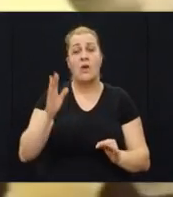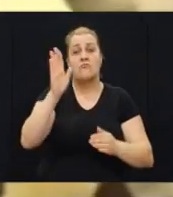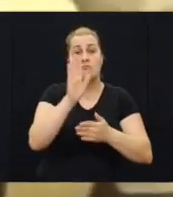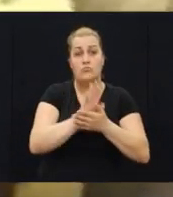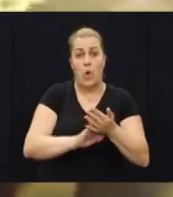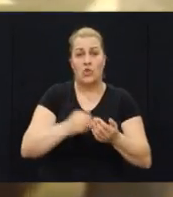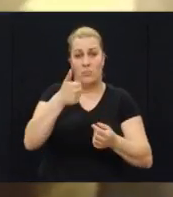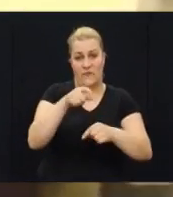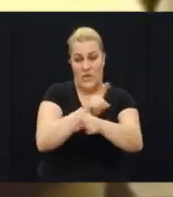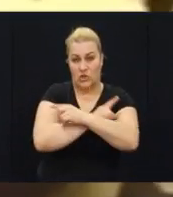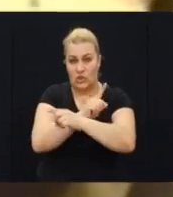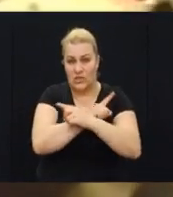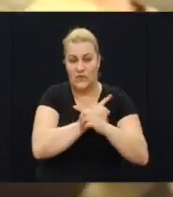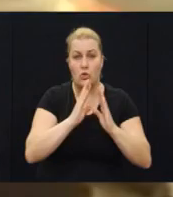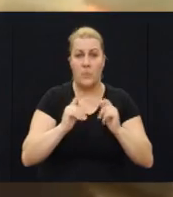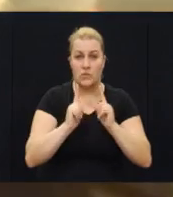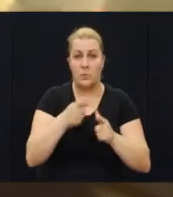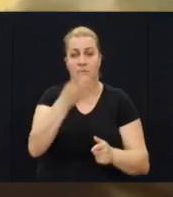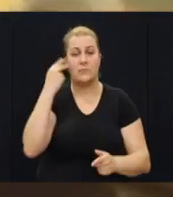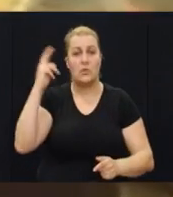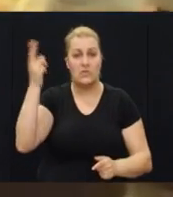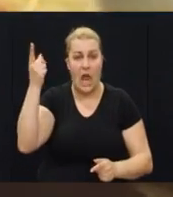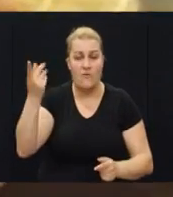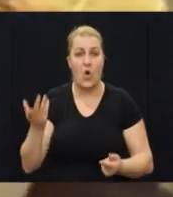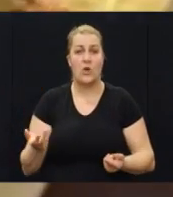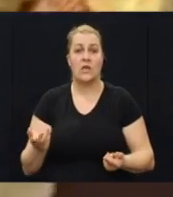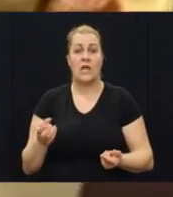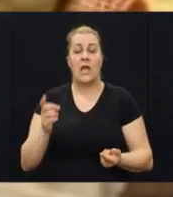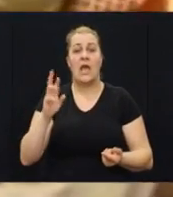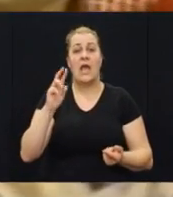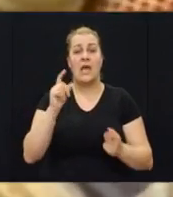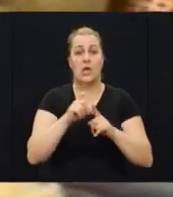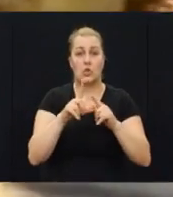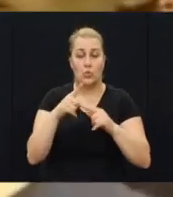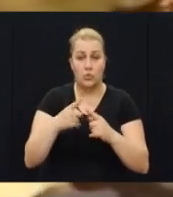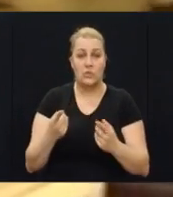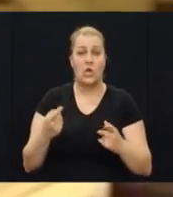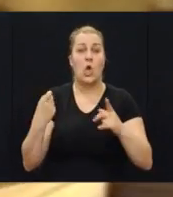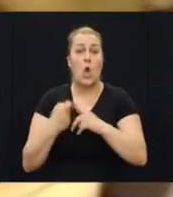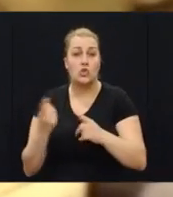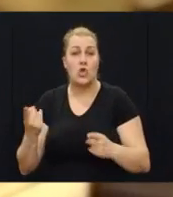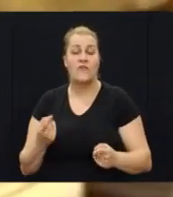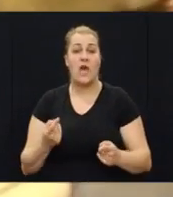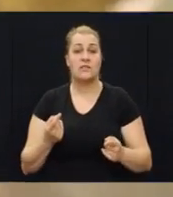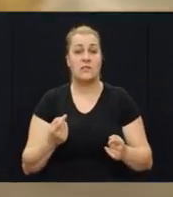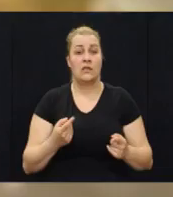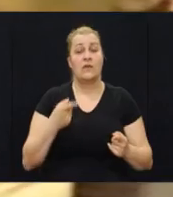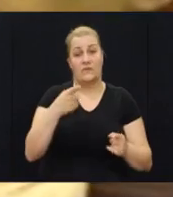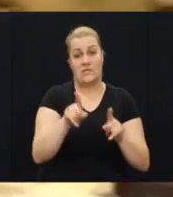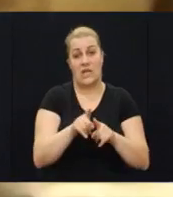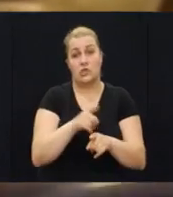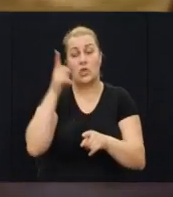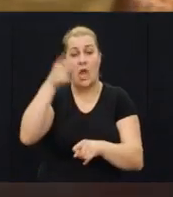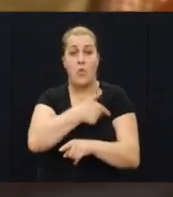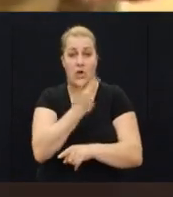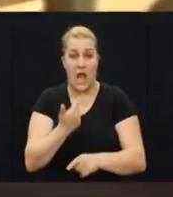prve žrtve u domovanskom ratu, bili ste u Slavoni, bitke se vodile u Erdutu, poslijem u Kosovcu, gdje ste i vi